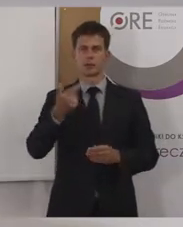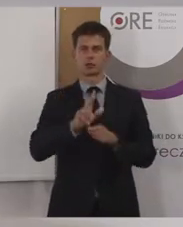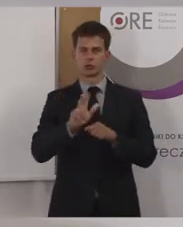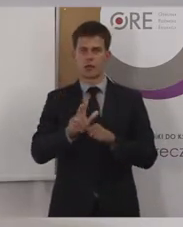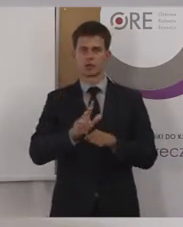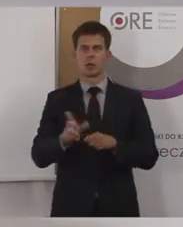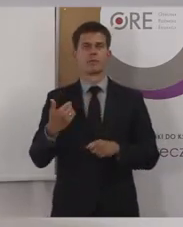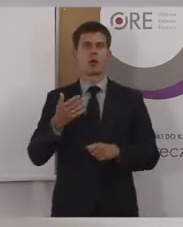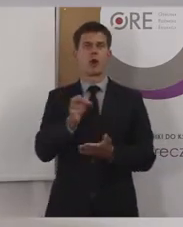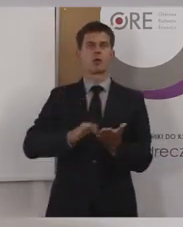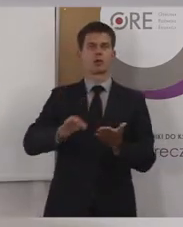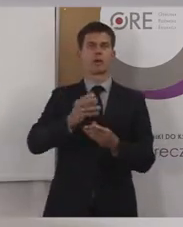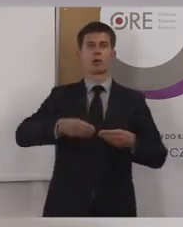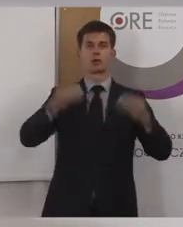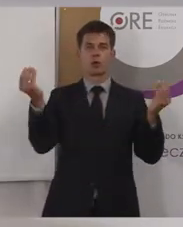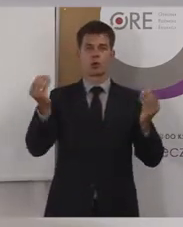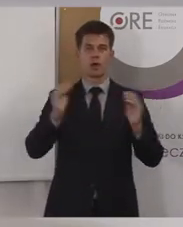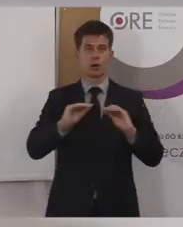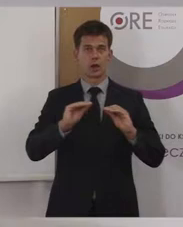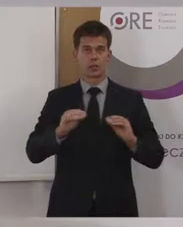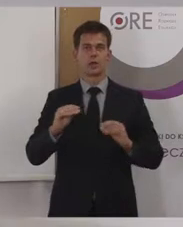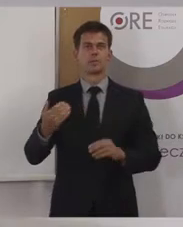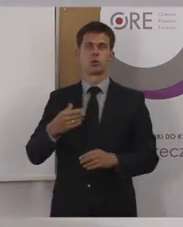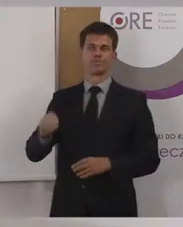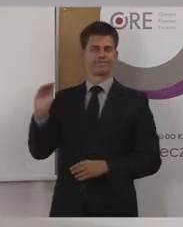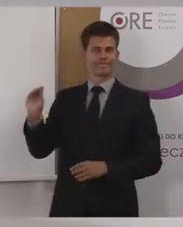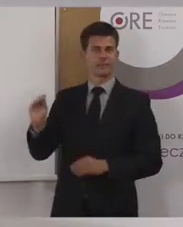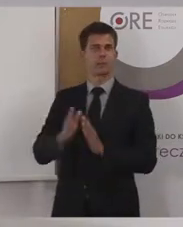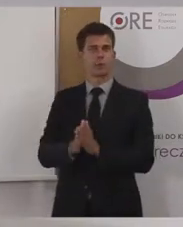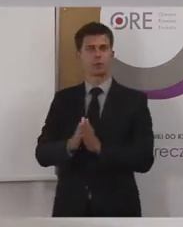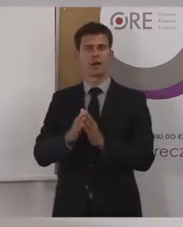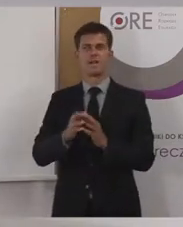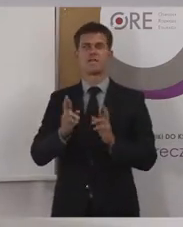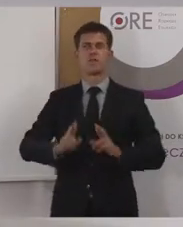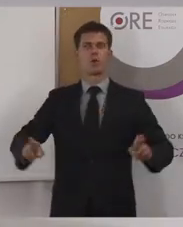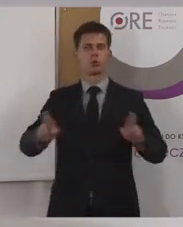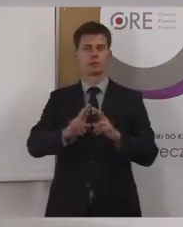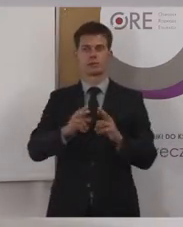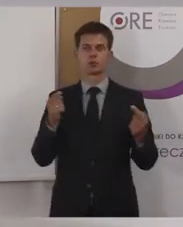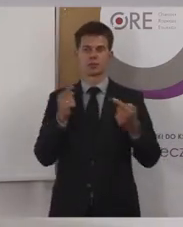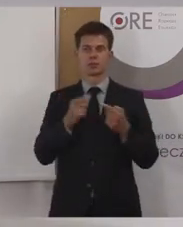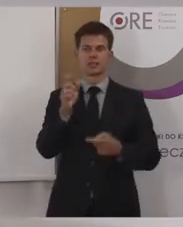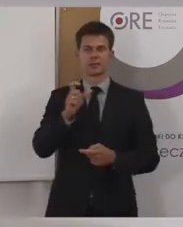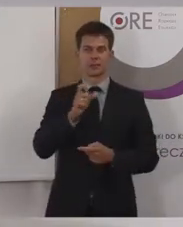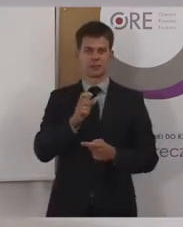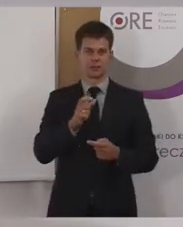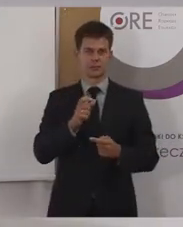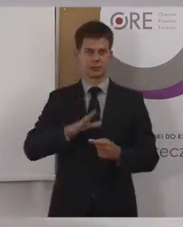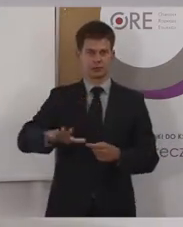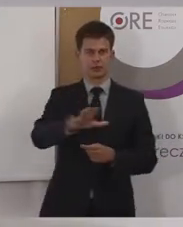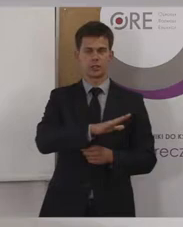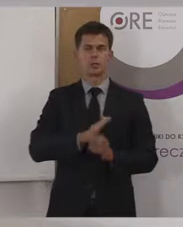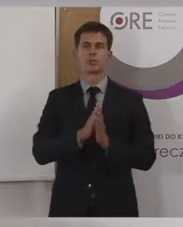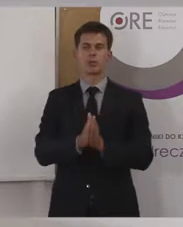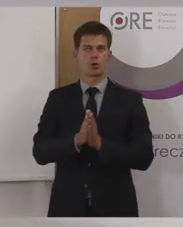Rozwoju Edukacji zwrócił się do nas, czyli do Forum Dostępnej Cyberprzestrzeni z taką prośbą o